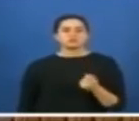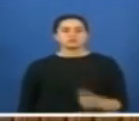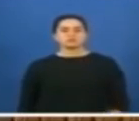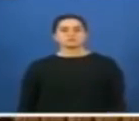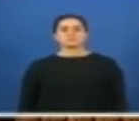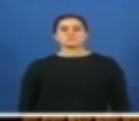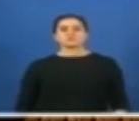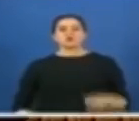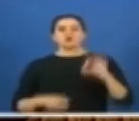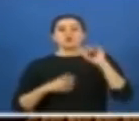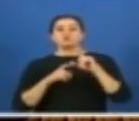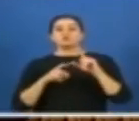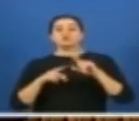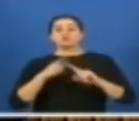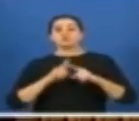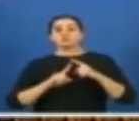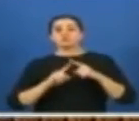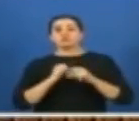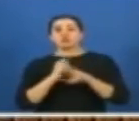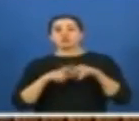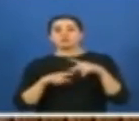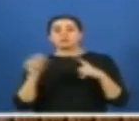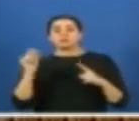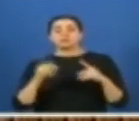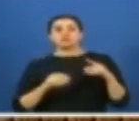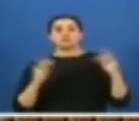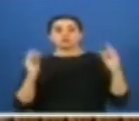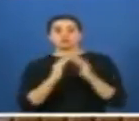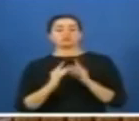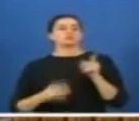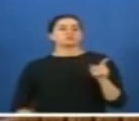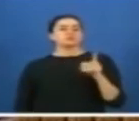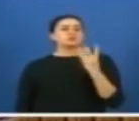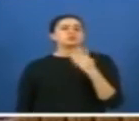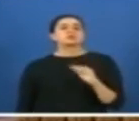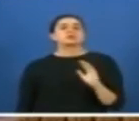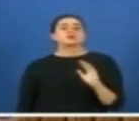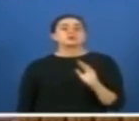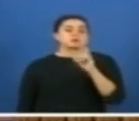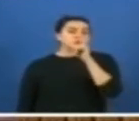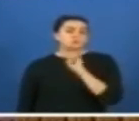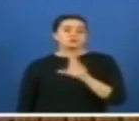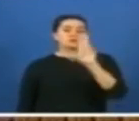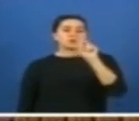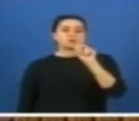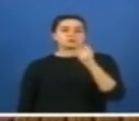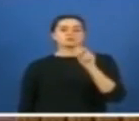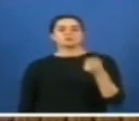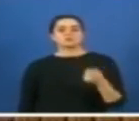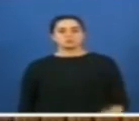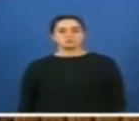Osman Gazi Köprüsü'nden gider gelirseniz dört lira yetmiş beş kuruş değil. Yüz yetmiş yedi lira elli kuruş.